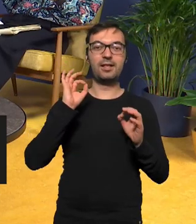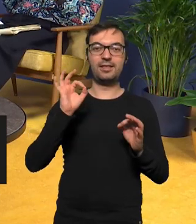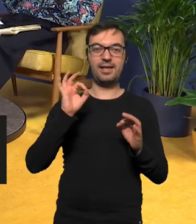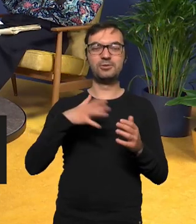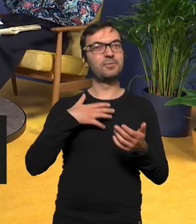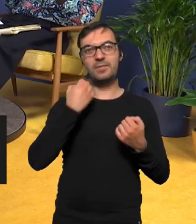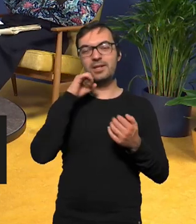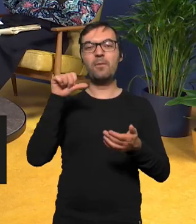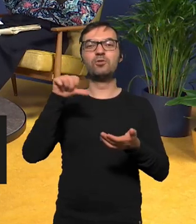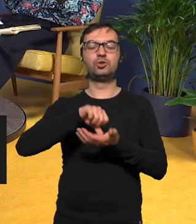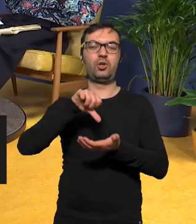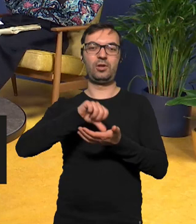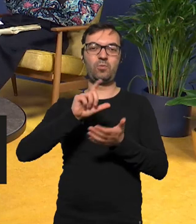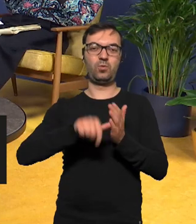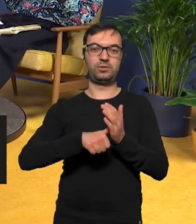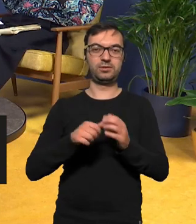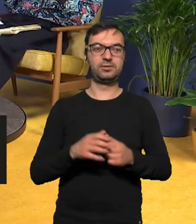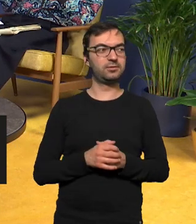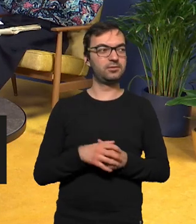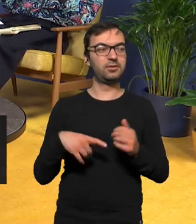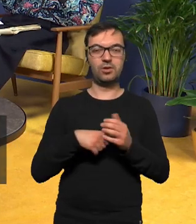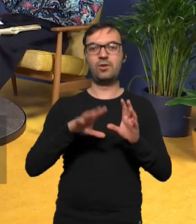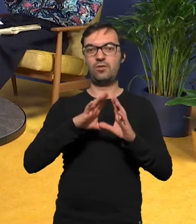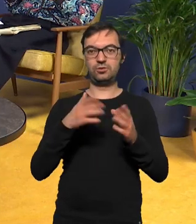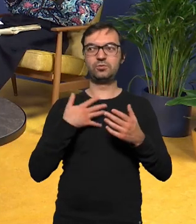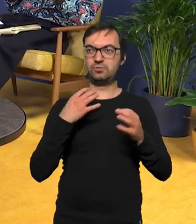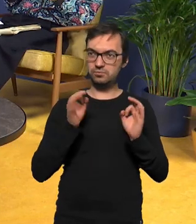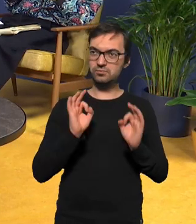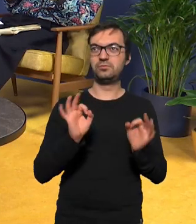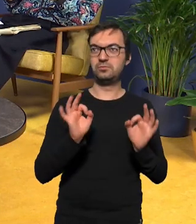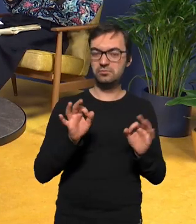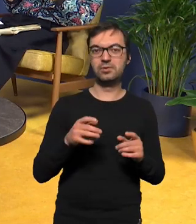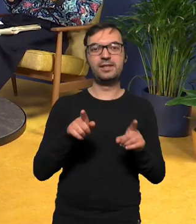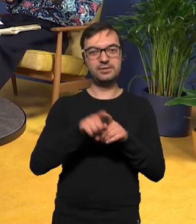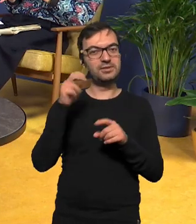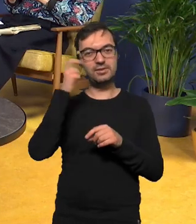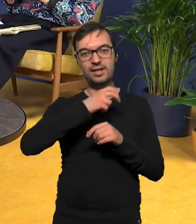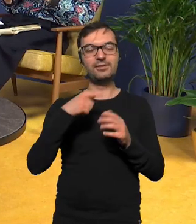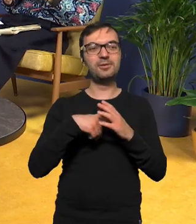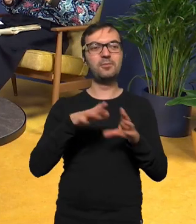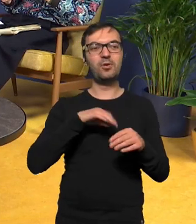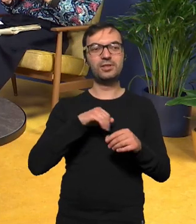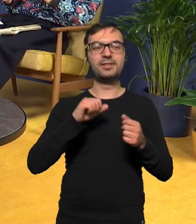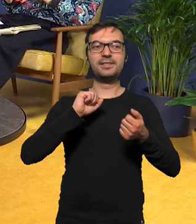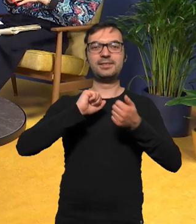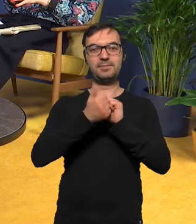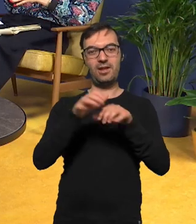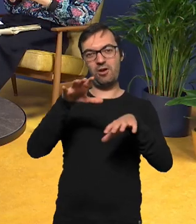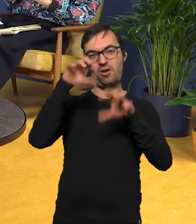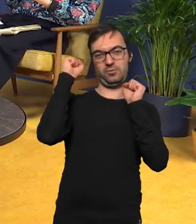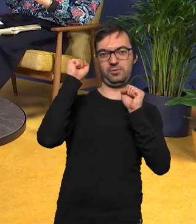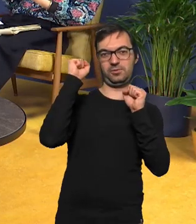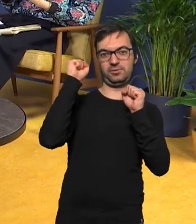środek płyty do tego pięknego uniku to wszystko mi grało więc to też jest ciekawe jak bardzo te utwory